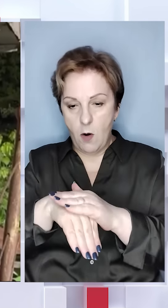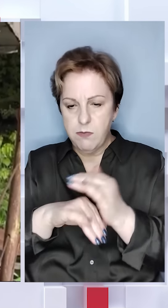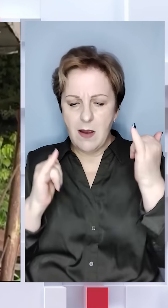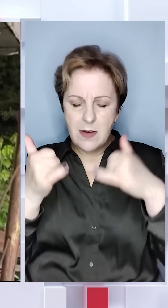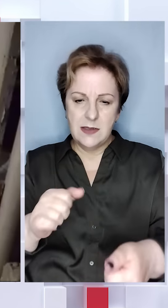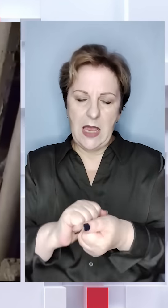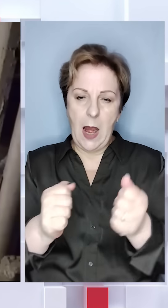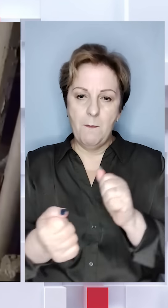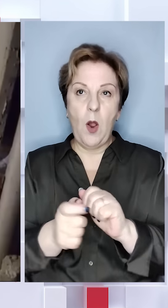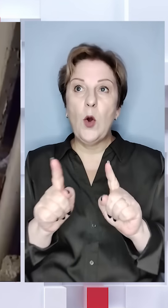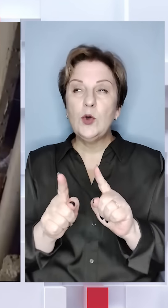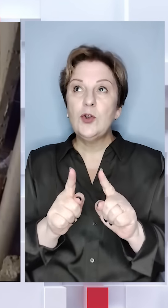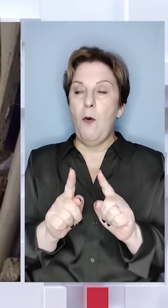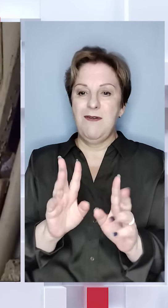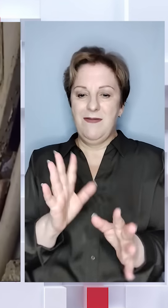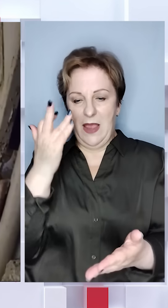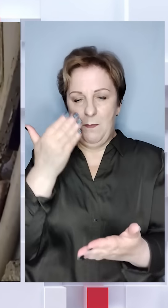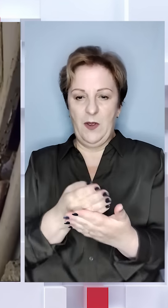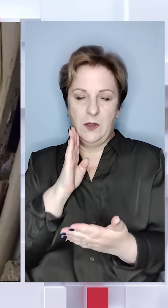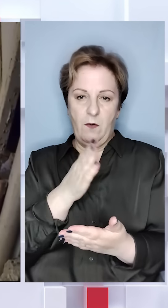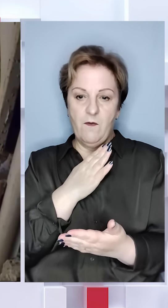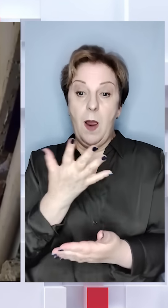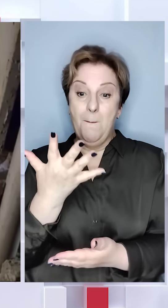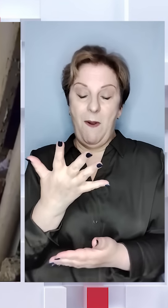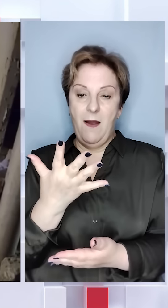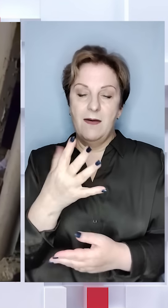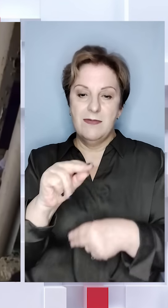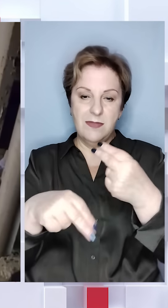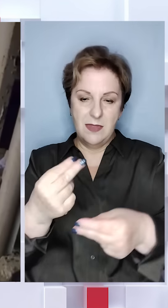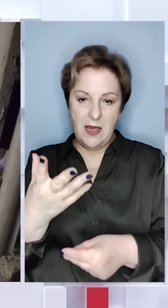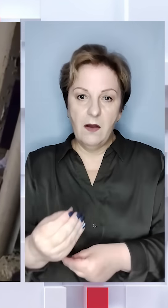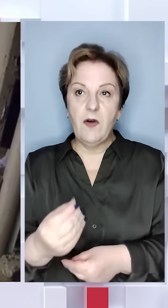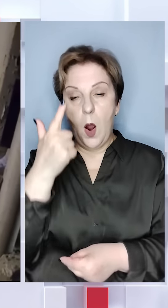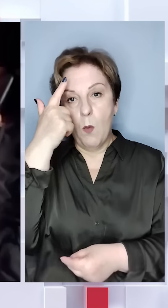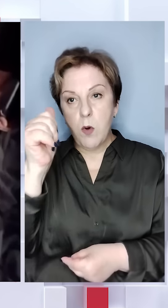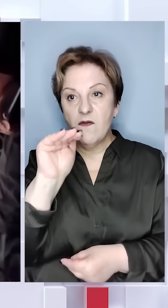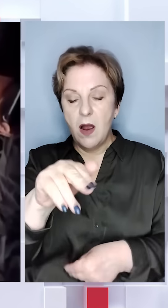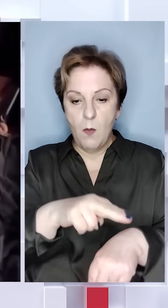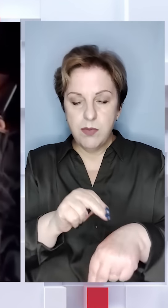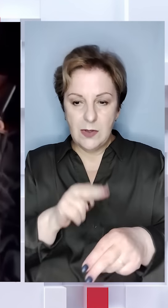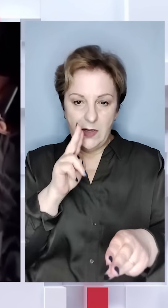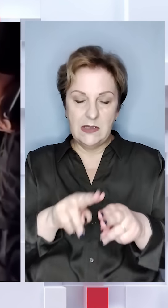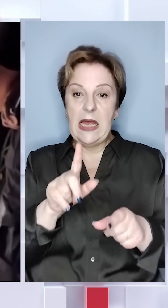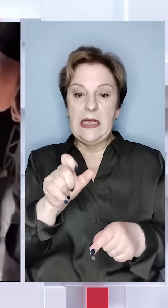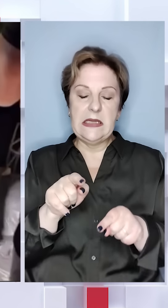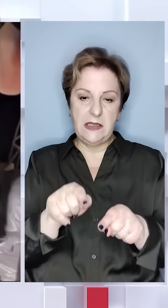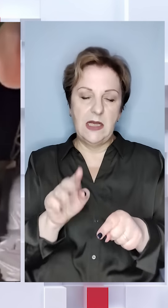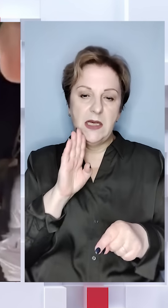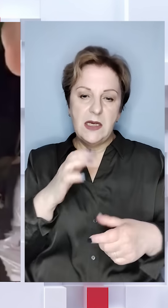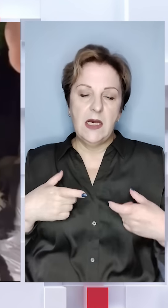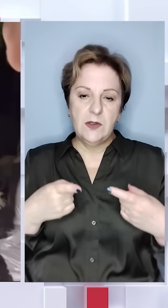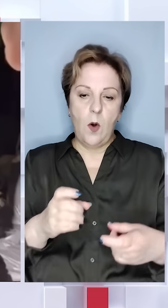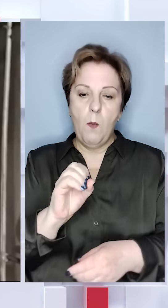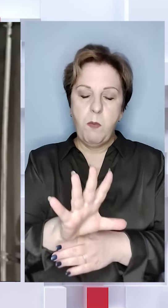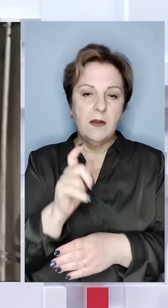забетонувала, аби відвести від себе підозри. За п'ять днів по тому повідомила про зникнення доньки. Заскоєний їй загрожує до